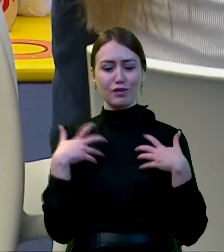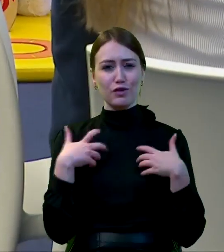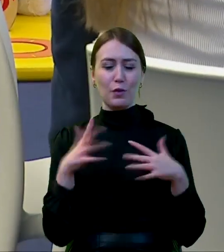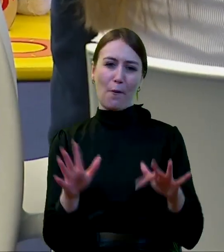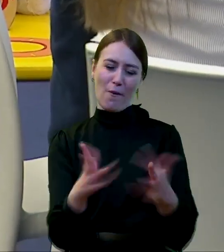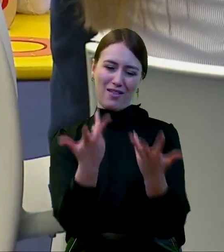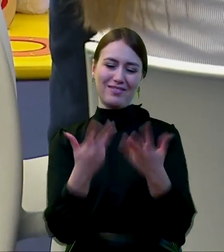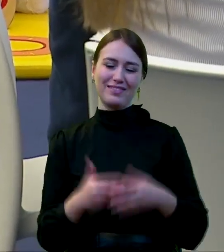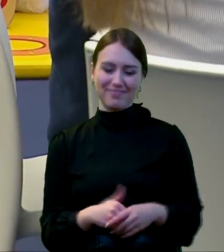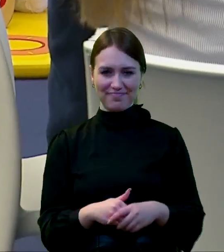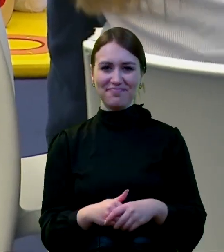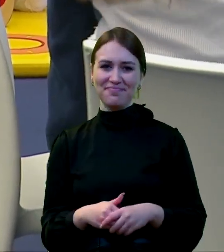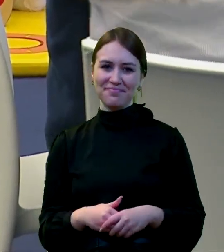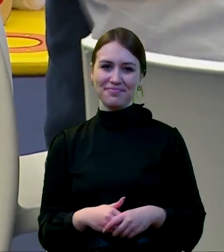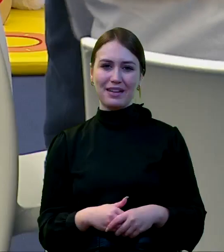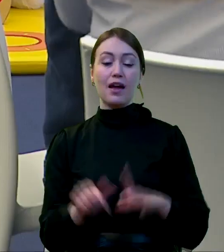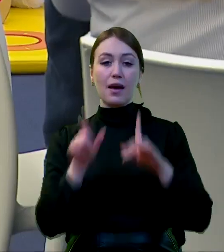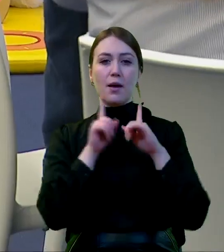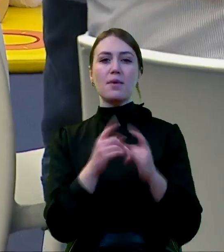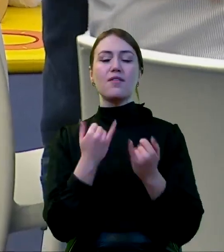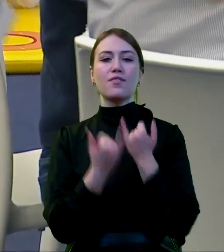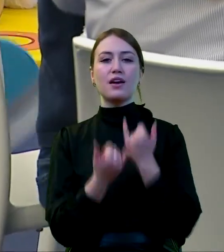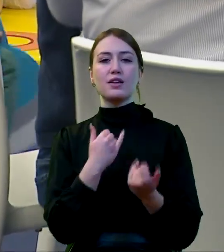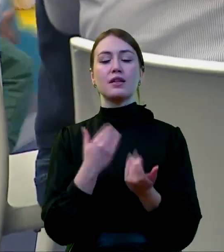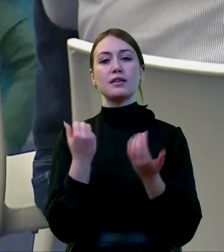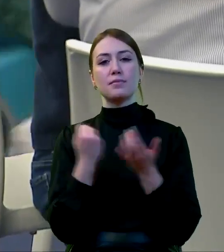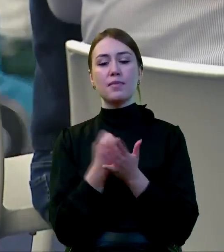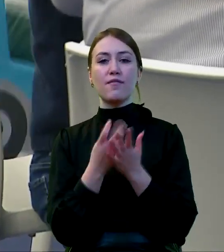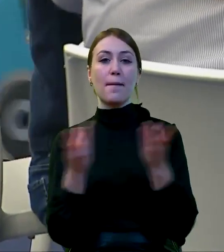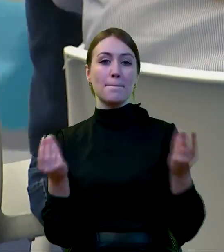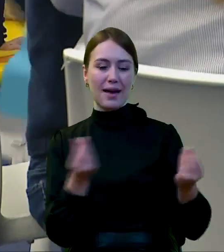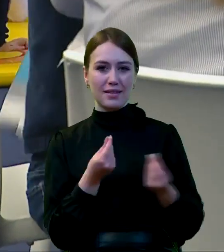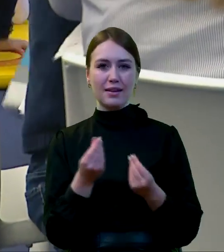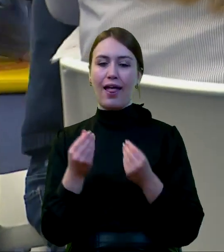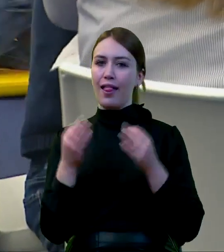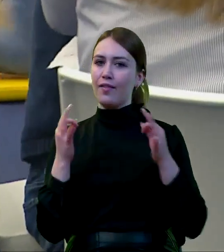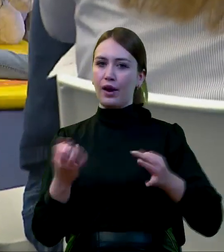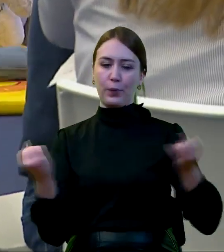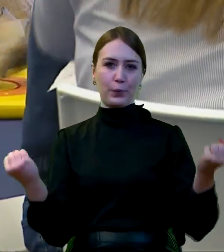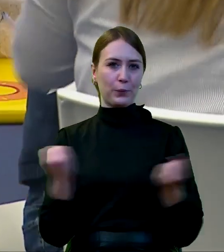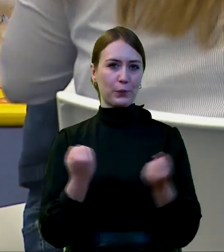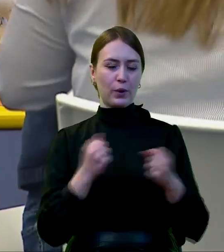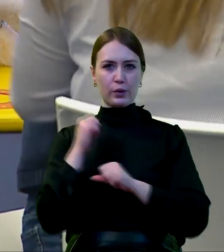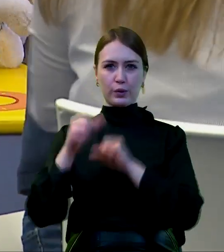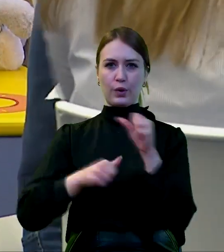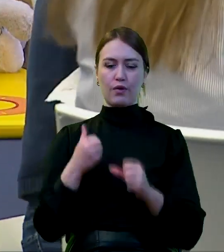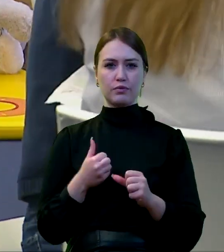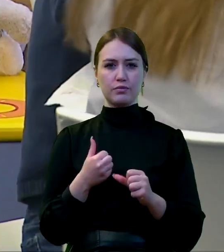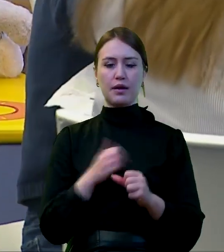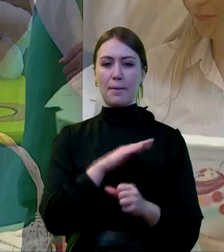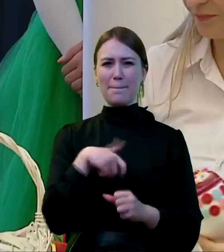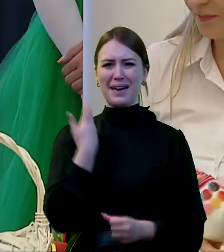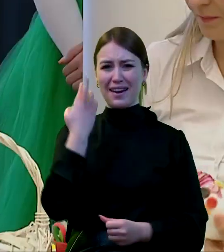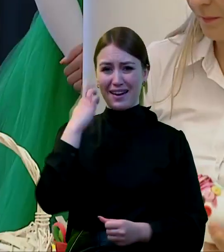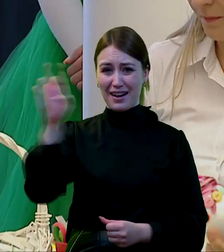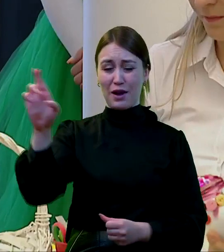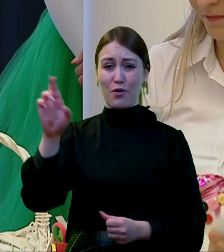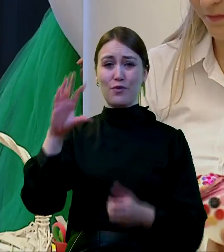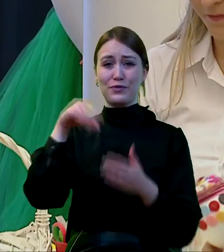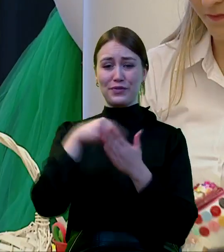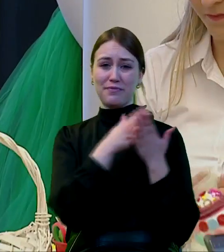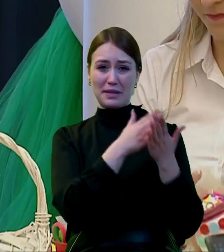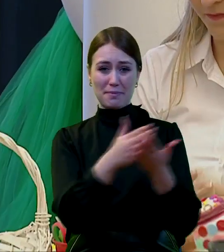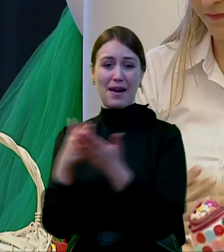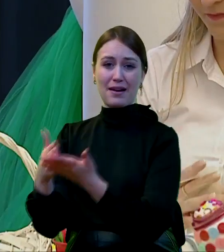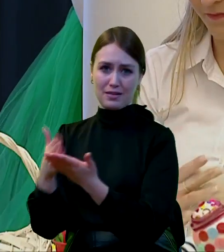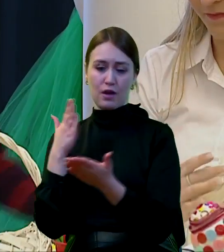było łatwiejsze. Oczywiście jeśli chodzi o wsparcie materialne, to ten rok jest wyjątkowy. Mamy rekordową waloryzację, która